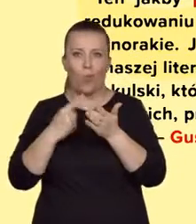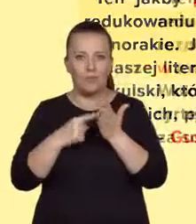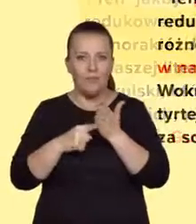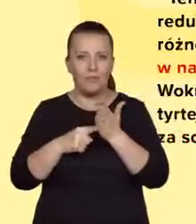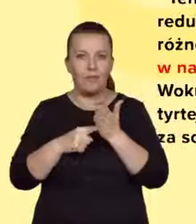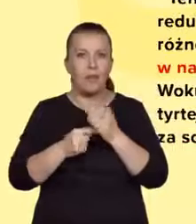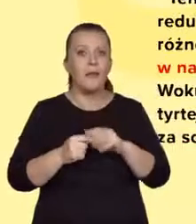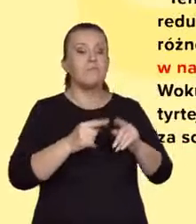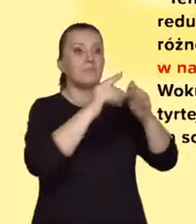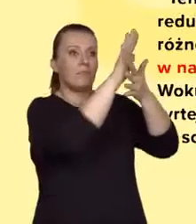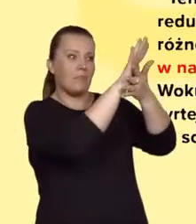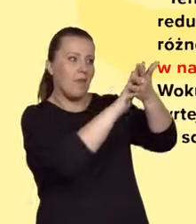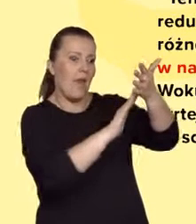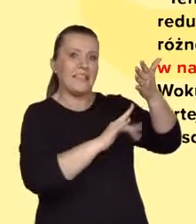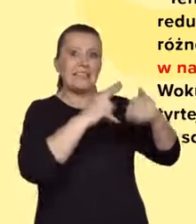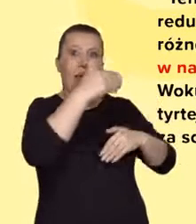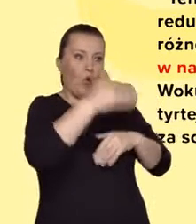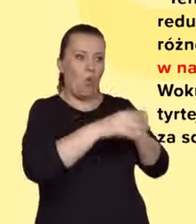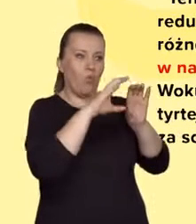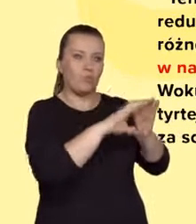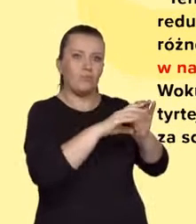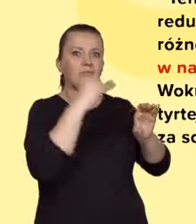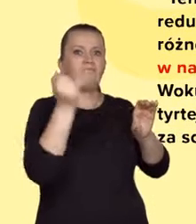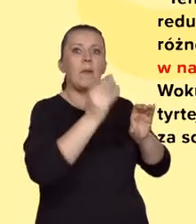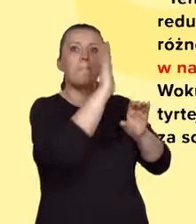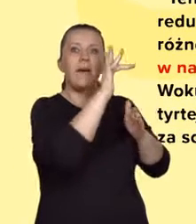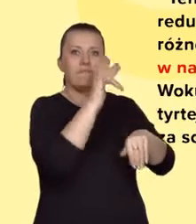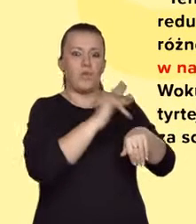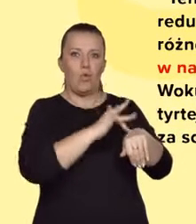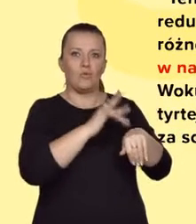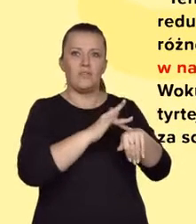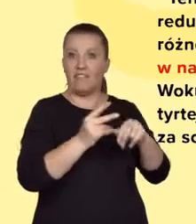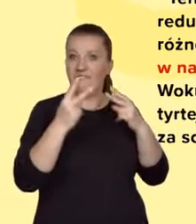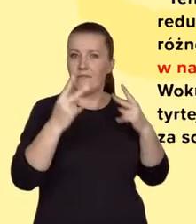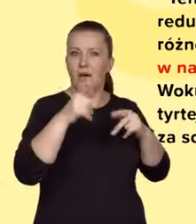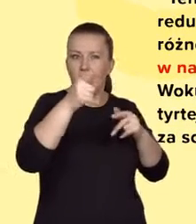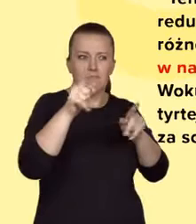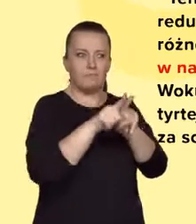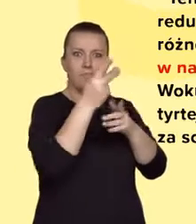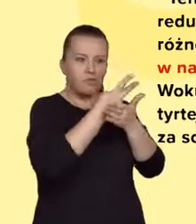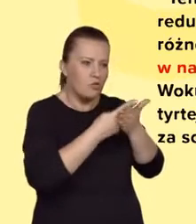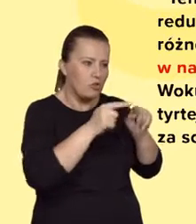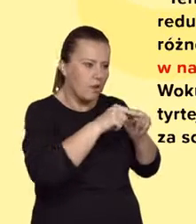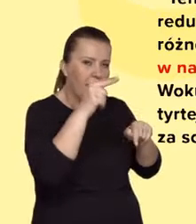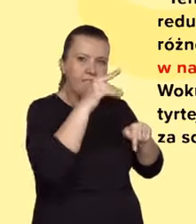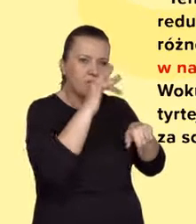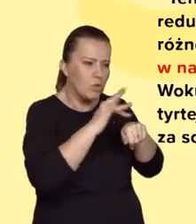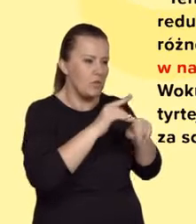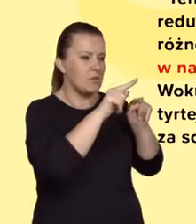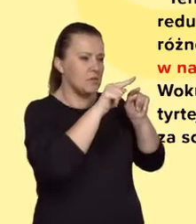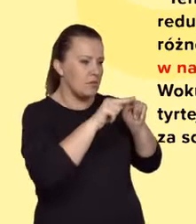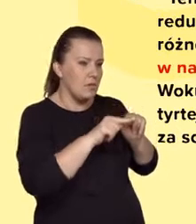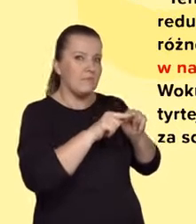Spójrz na wnioski. Dobrze skonstruowana wypowiedź zawsze wymaga wniosków. Zawsze te wnioski są w nią wpisane.